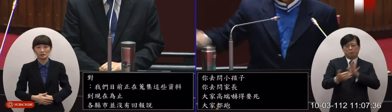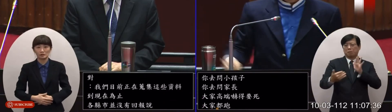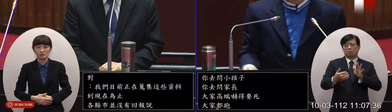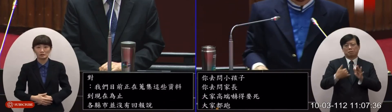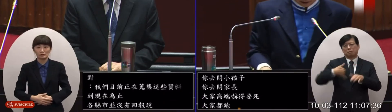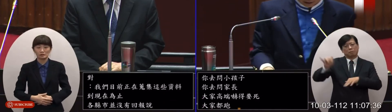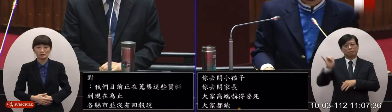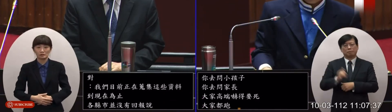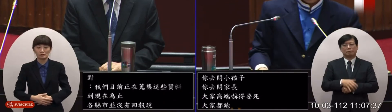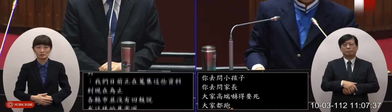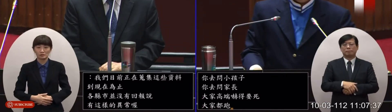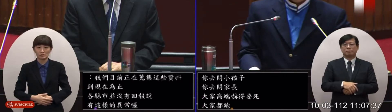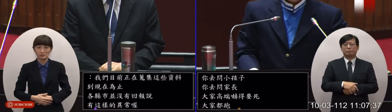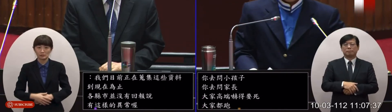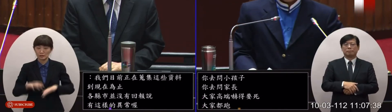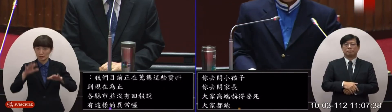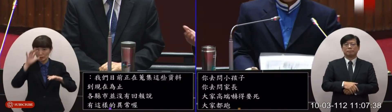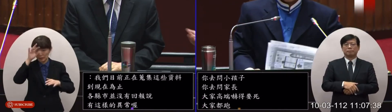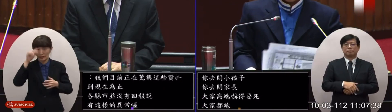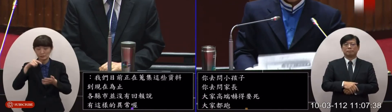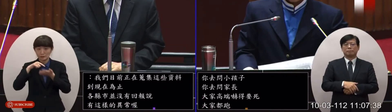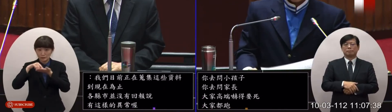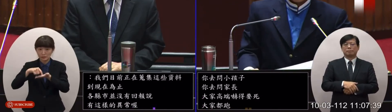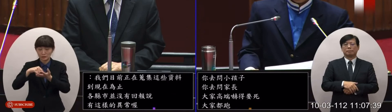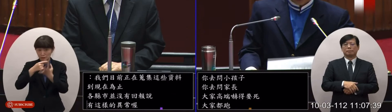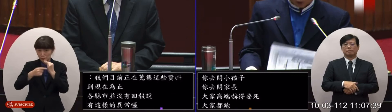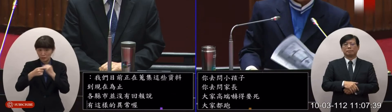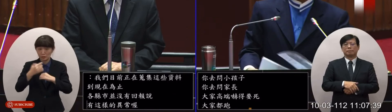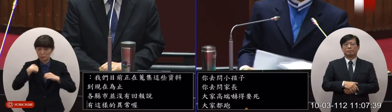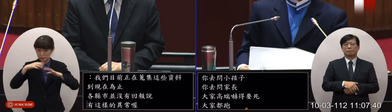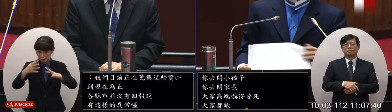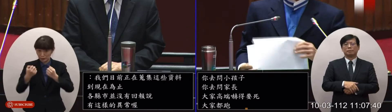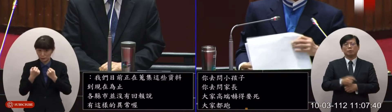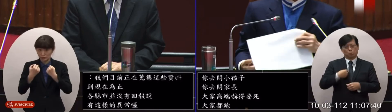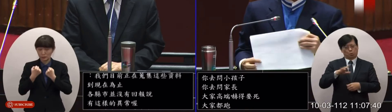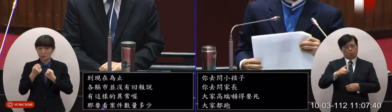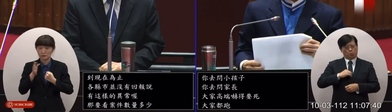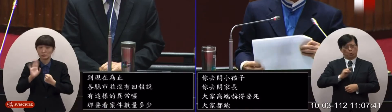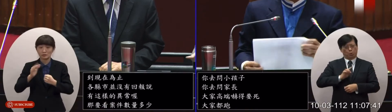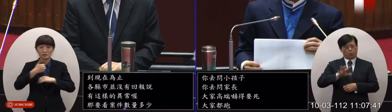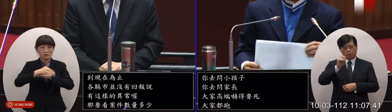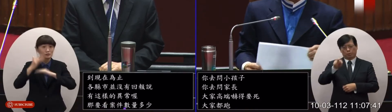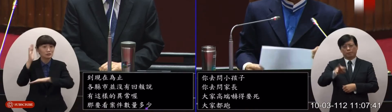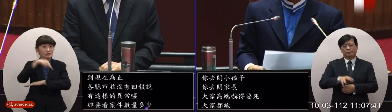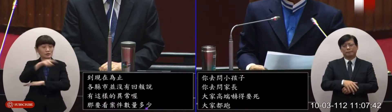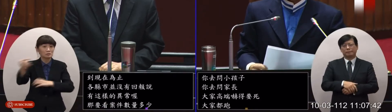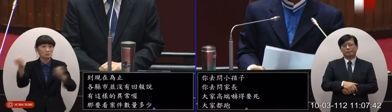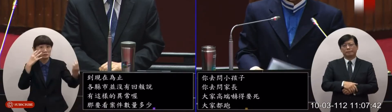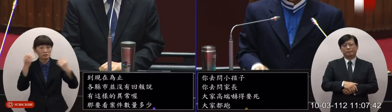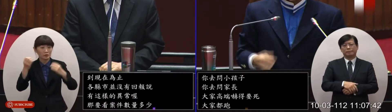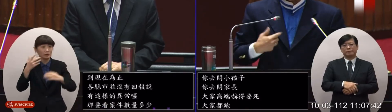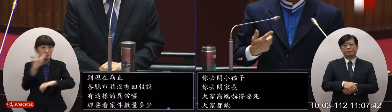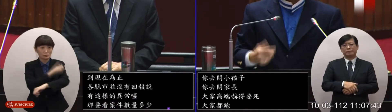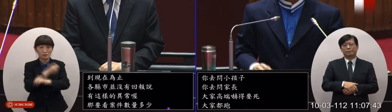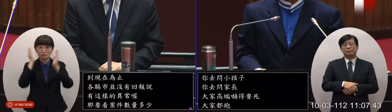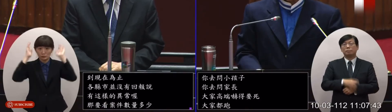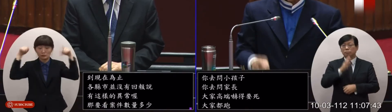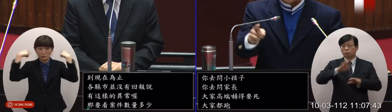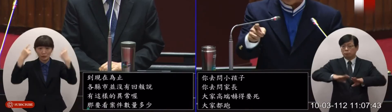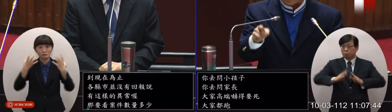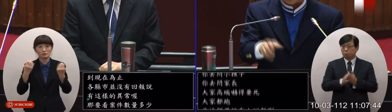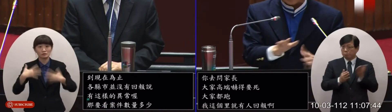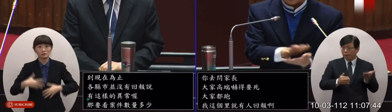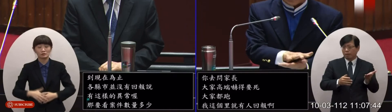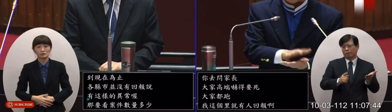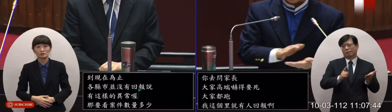那要看案件數量多少我們目前收到的訊息都是正常在施打你要不要我指導給你